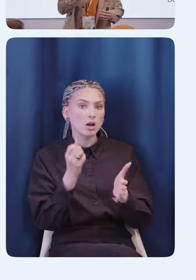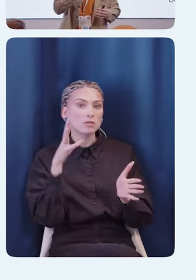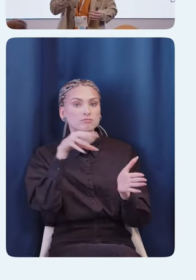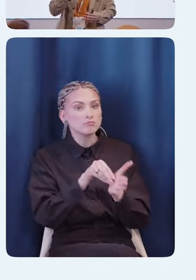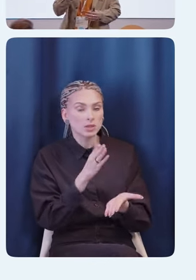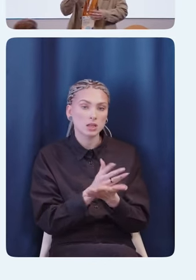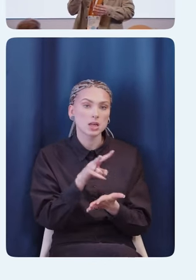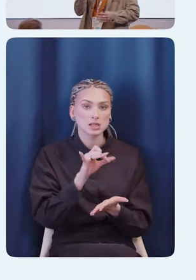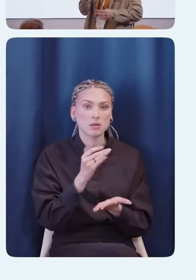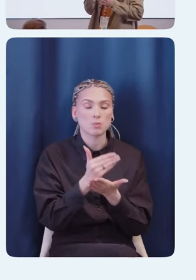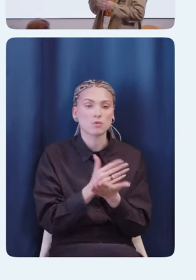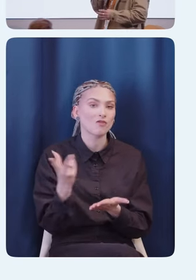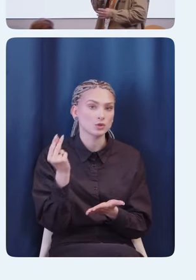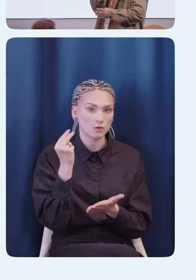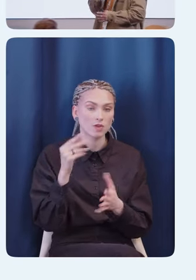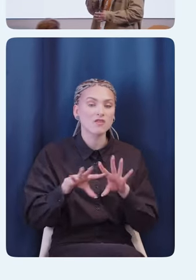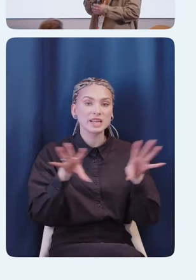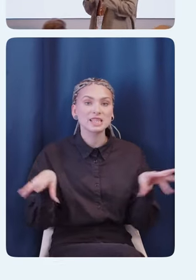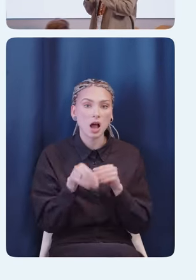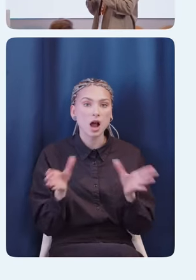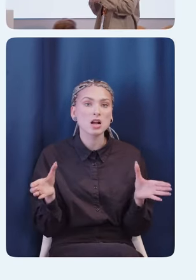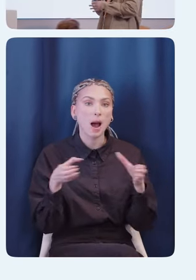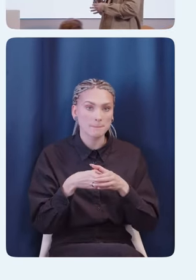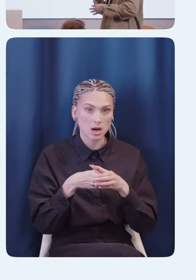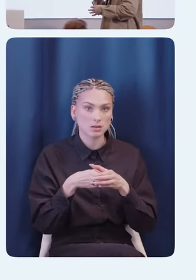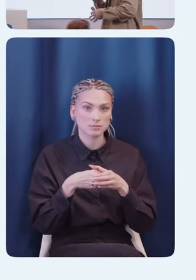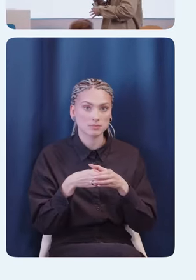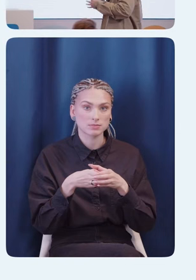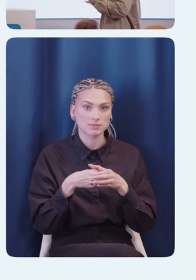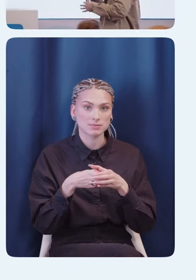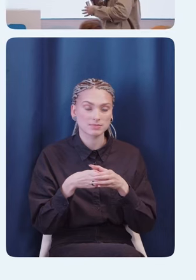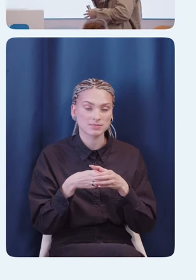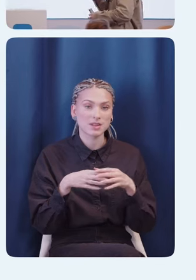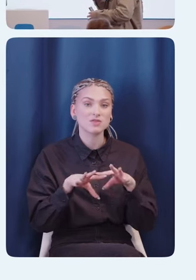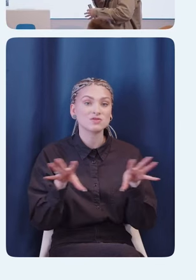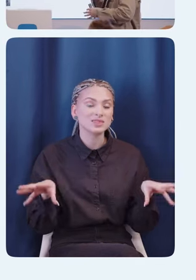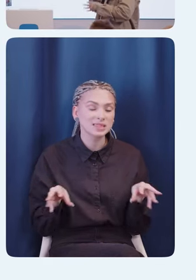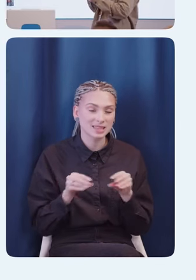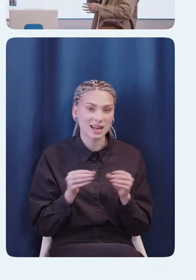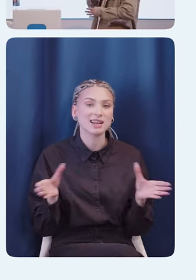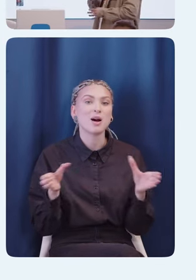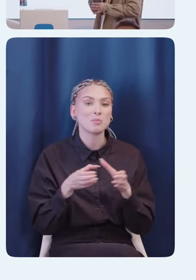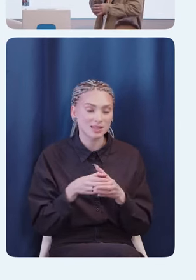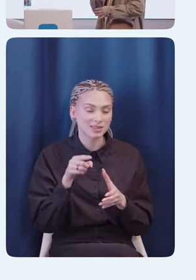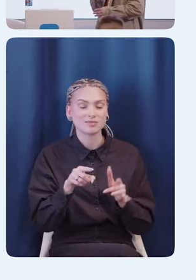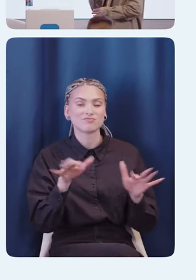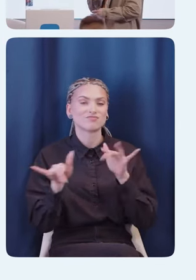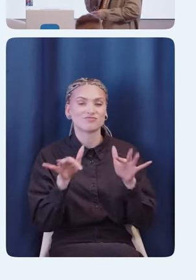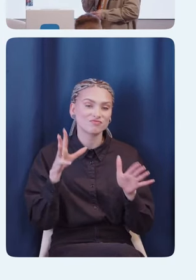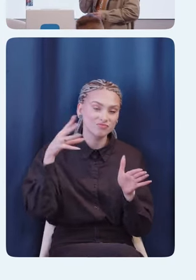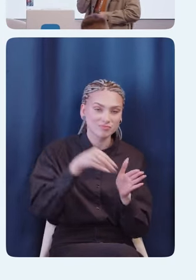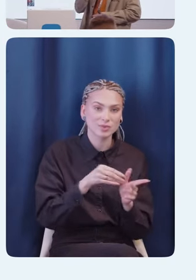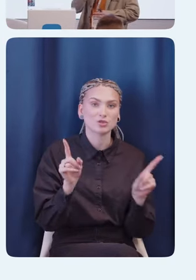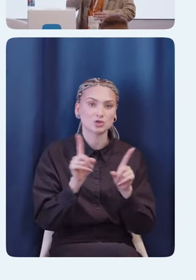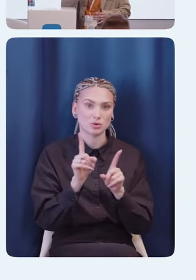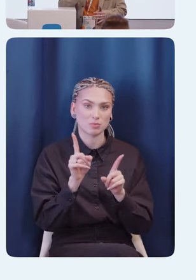То есть вся команда теперь задействована в том,